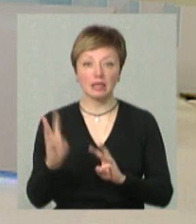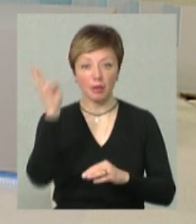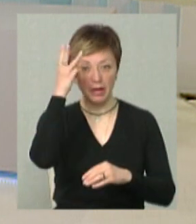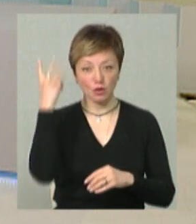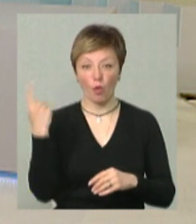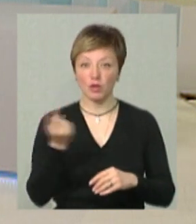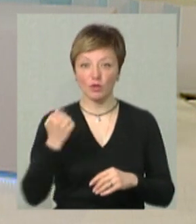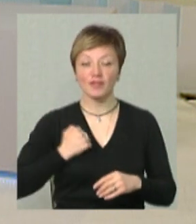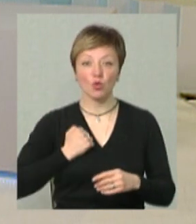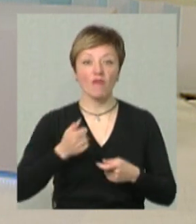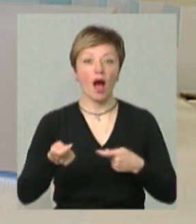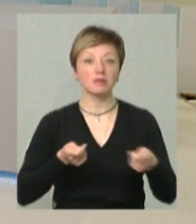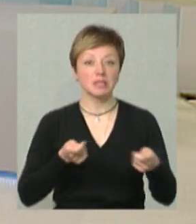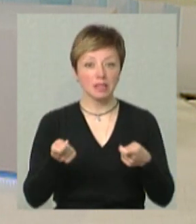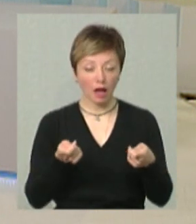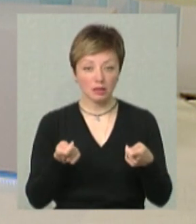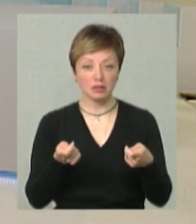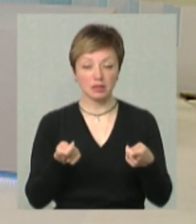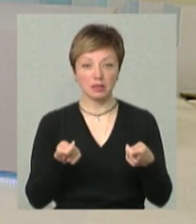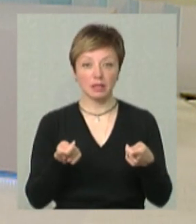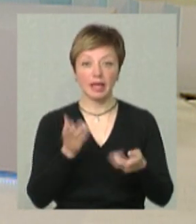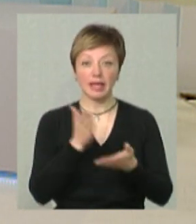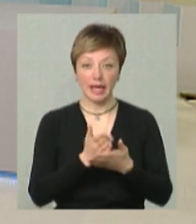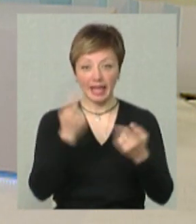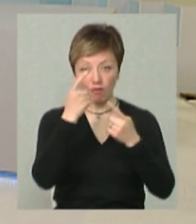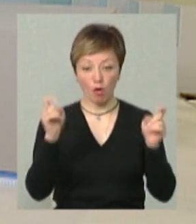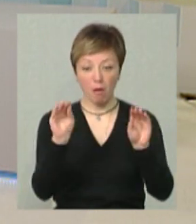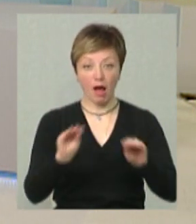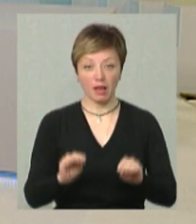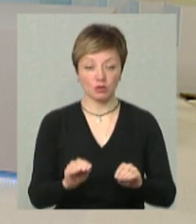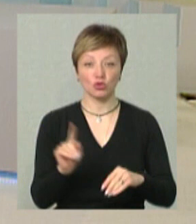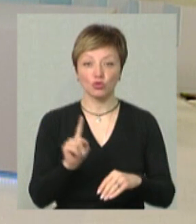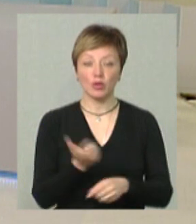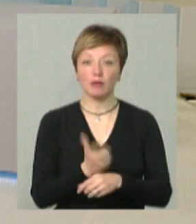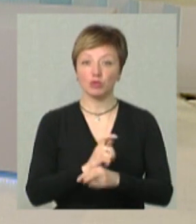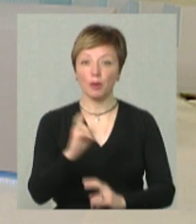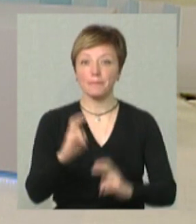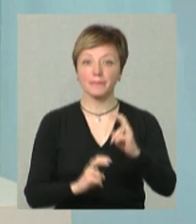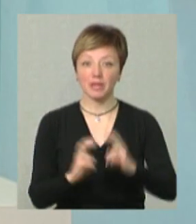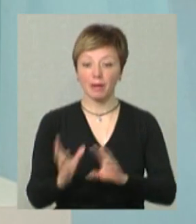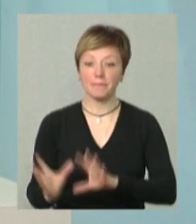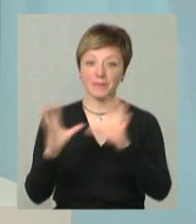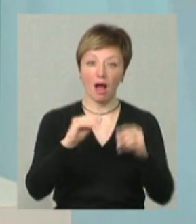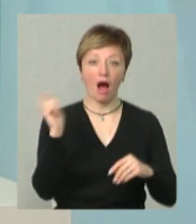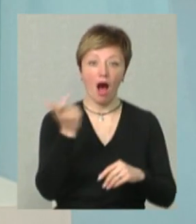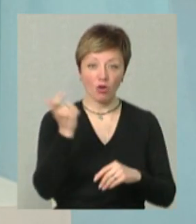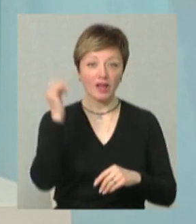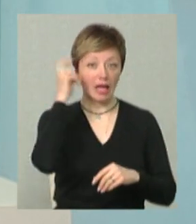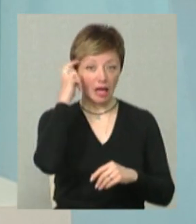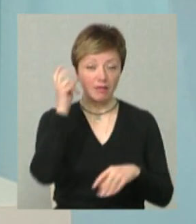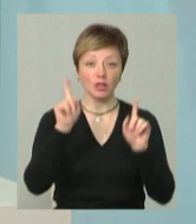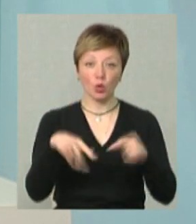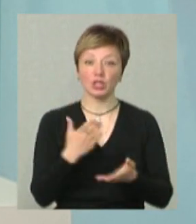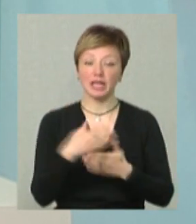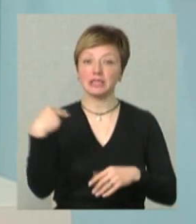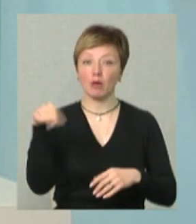обласної військової адміністрації є інформація про те, що найбільше підприємств релокувалося з Харкова та Києва, також